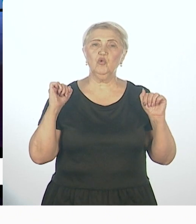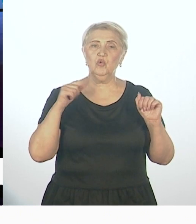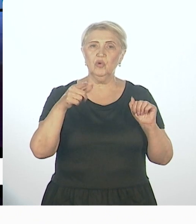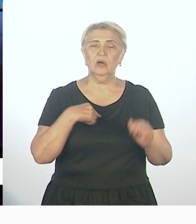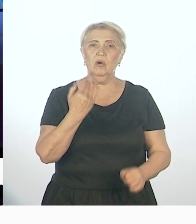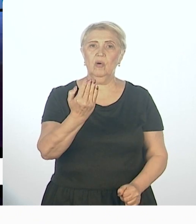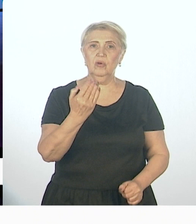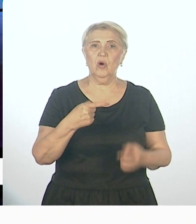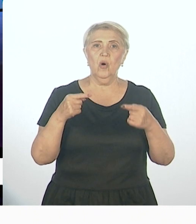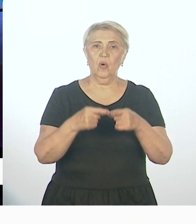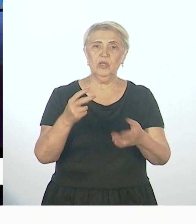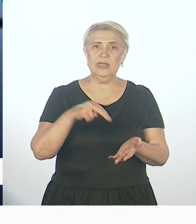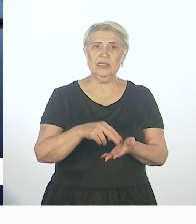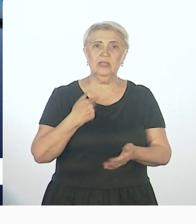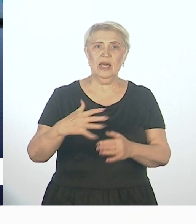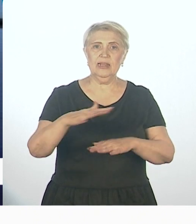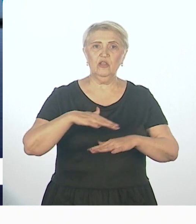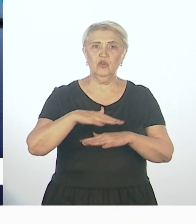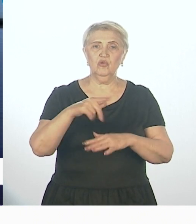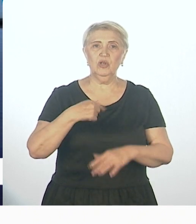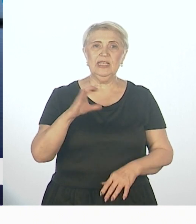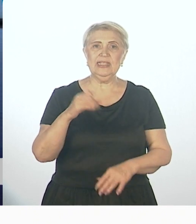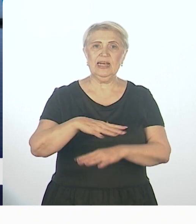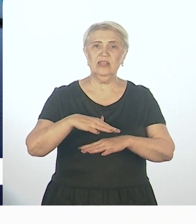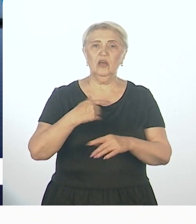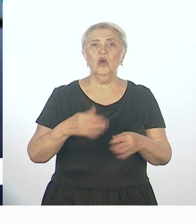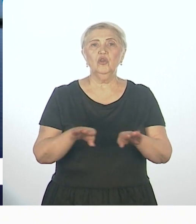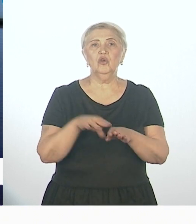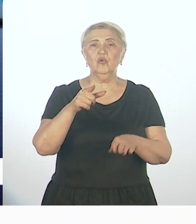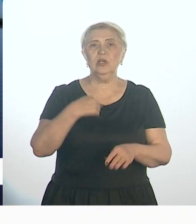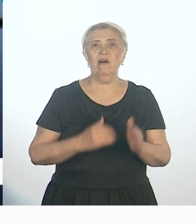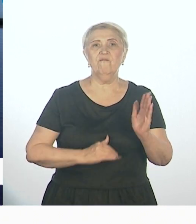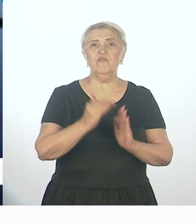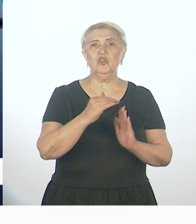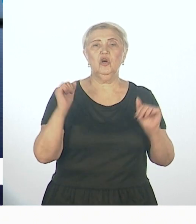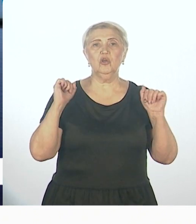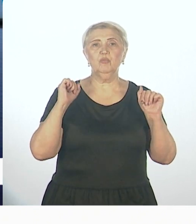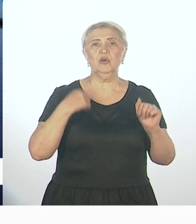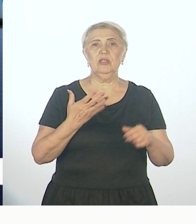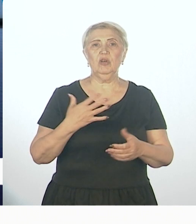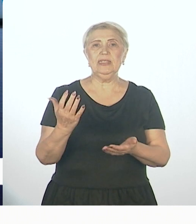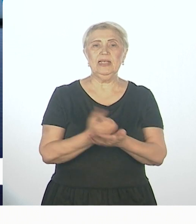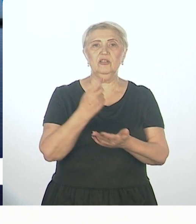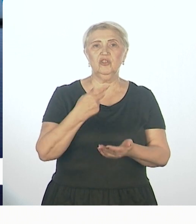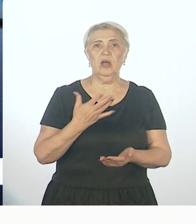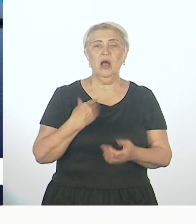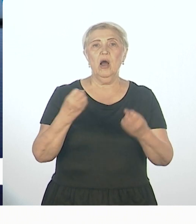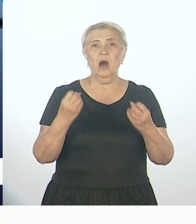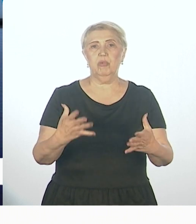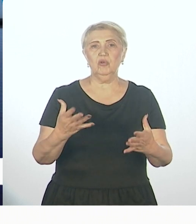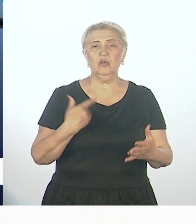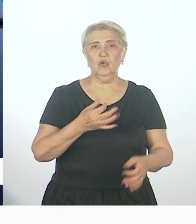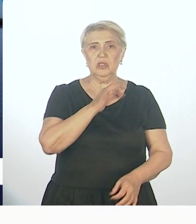довольно остро стоит на территории страны, что не только спорт высших достижений, а просто доступная физическая